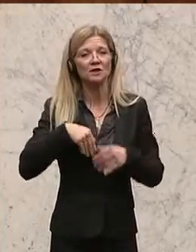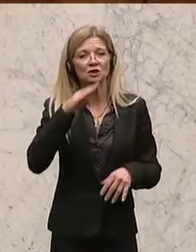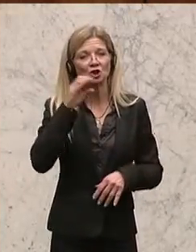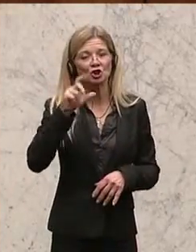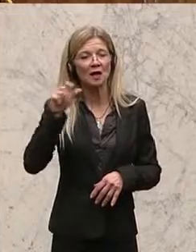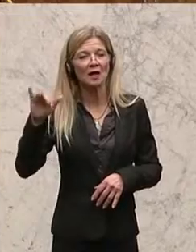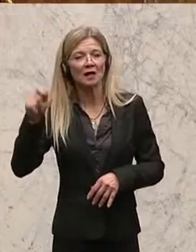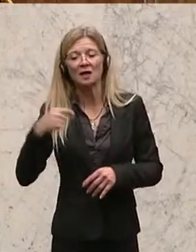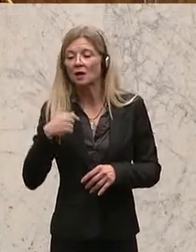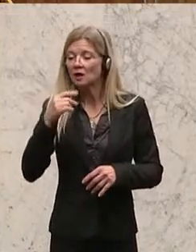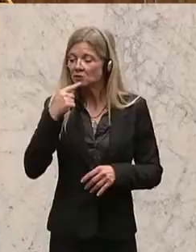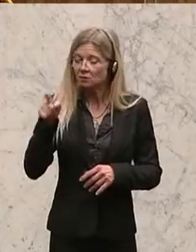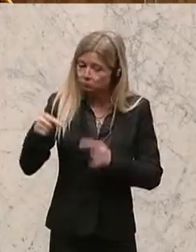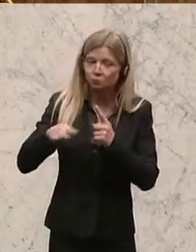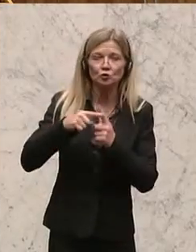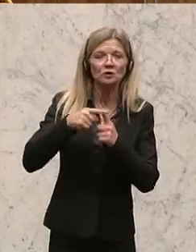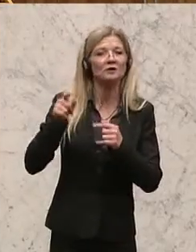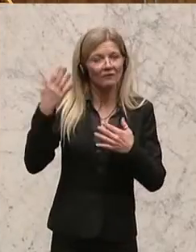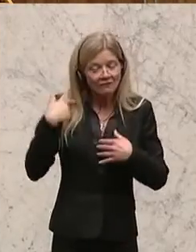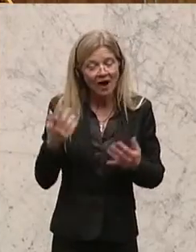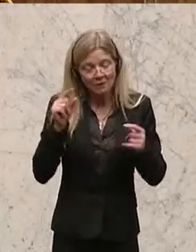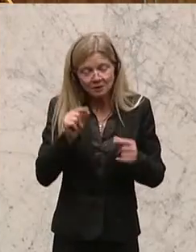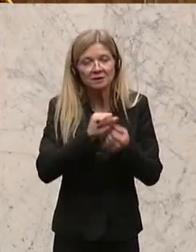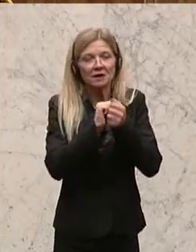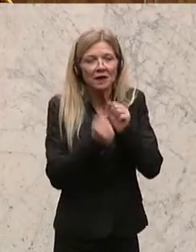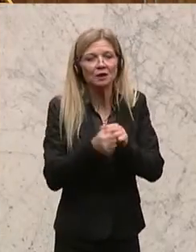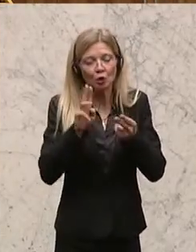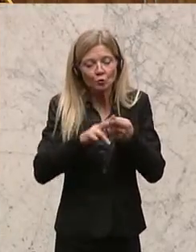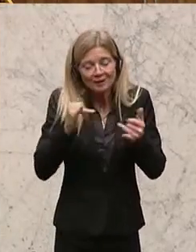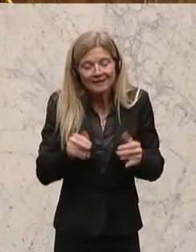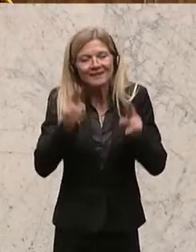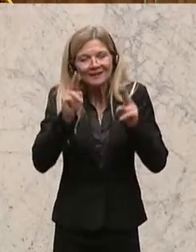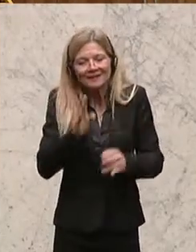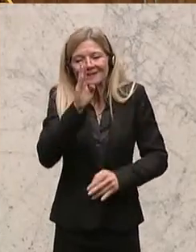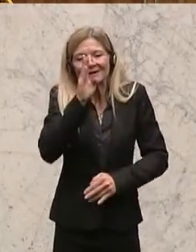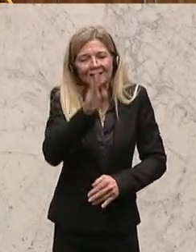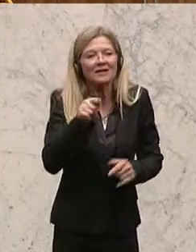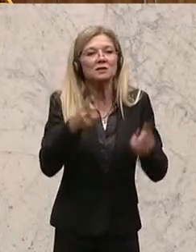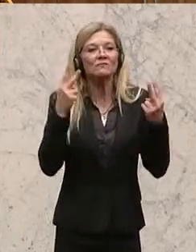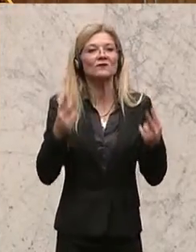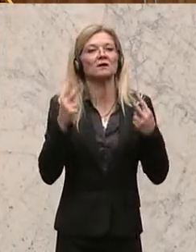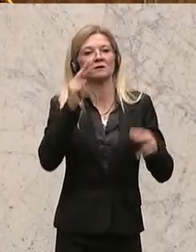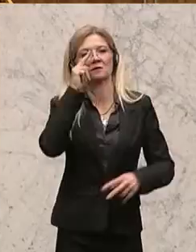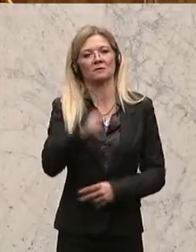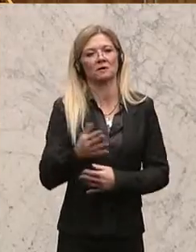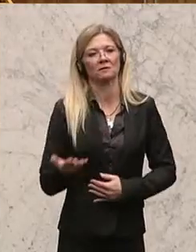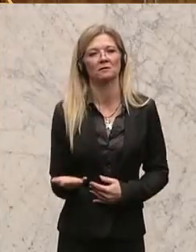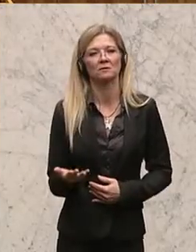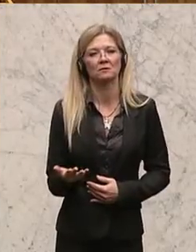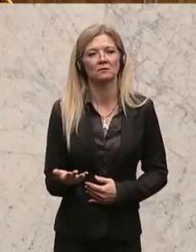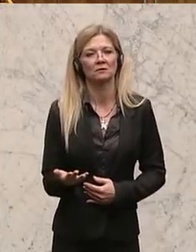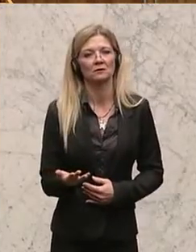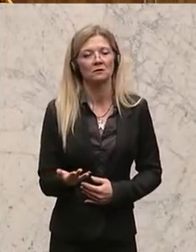etwas gedreht hat und es sich in eine richtige Richtung bewegt. Und das ist einmal der wichtige Ansatz. Ein Beispiel ist eben die